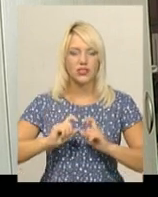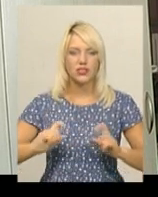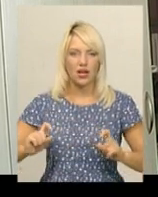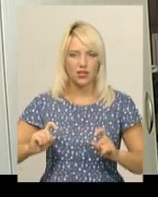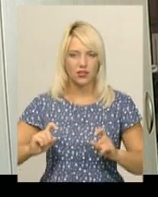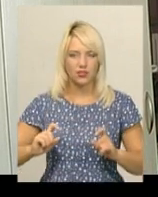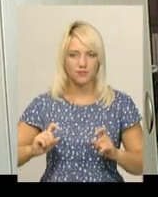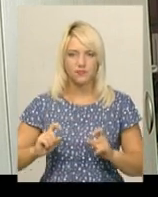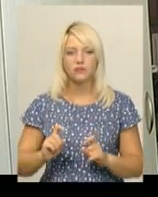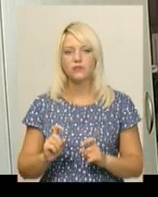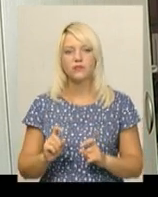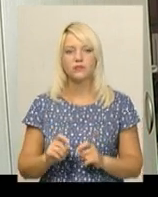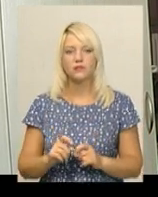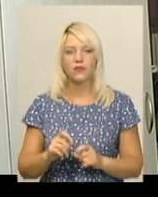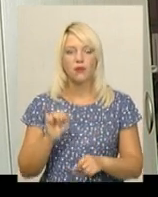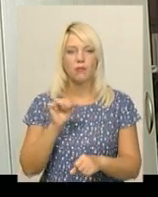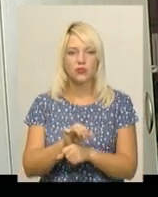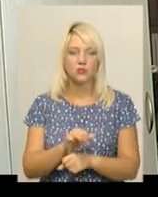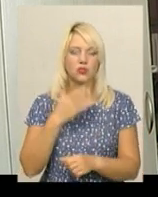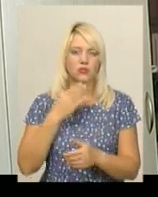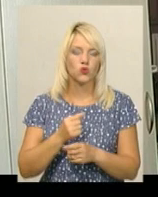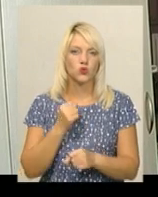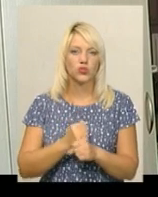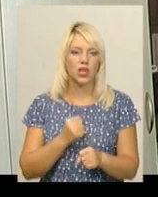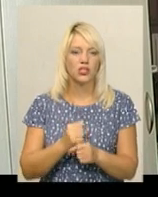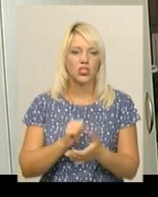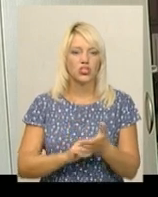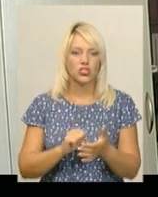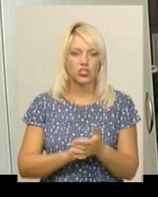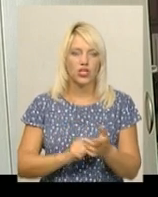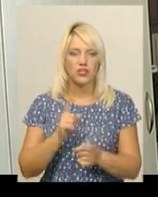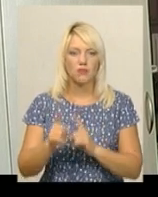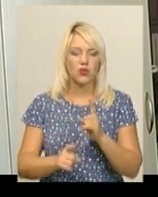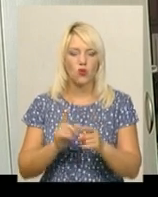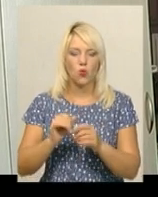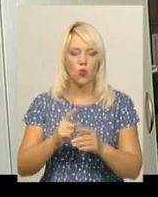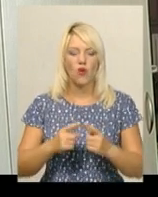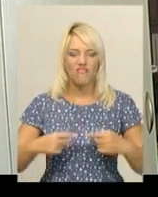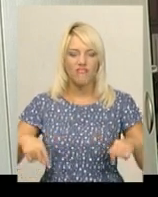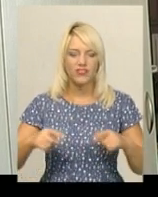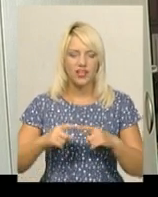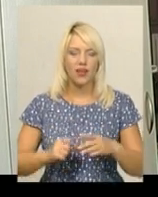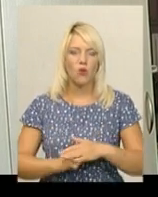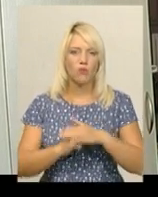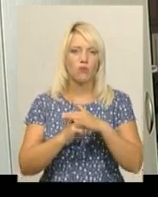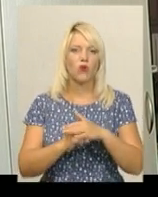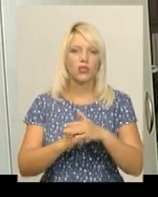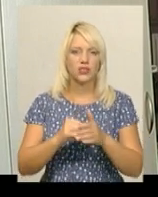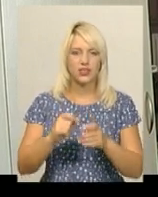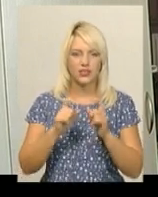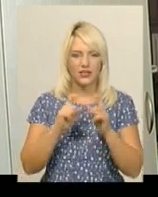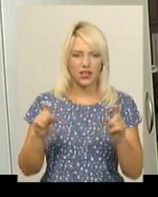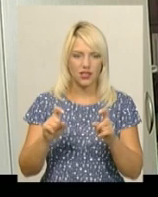призупинили своє діяльні, через перетворення їх у філії опорних навчальних закладів чи загальноосвітніх